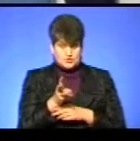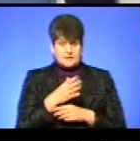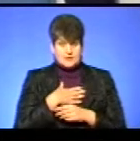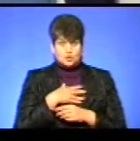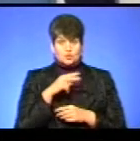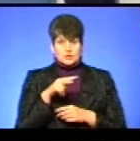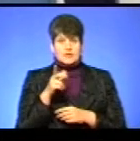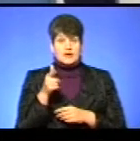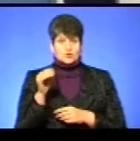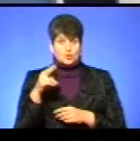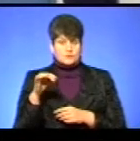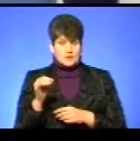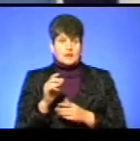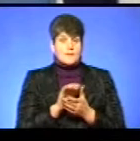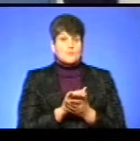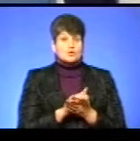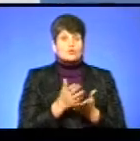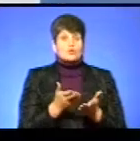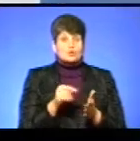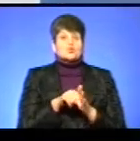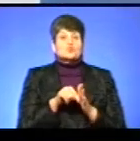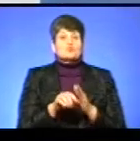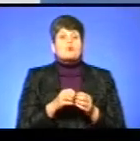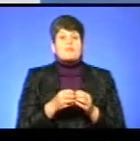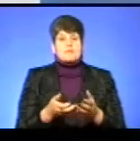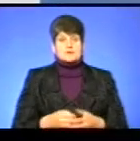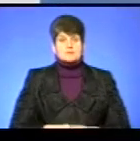Любові Гадомської, яка ознайомить із суттю проблеми.